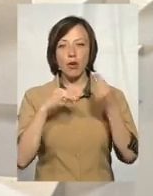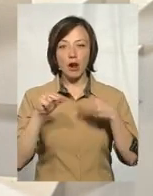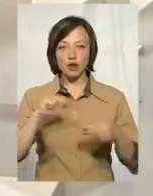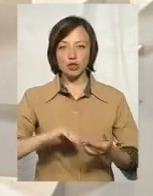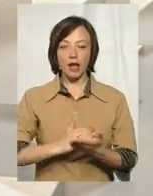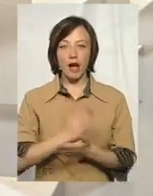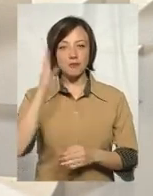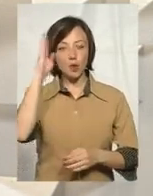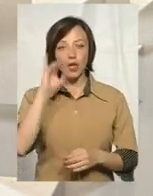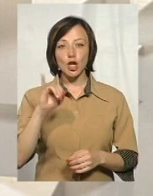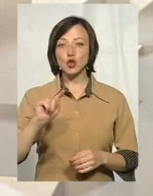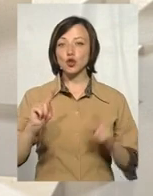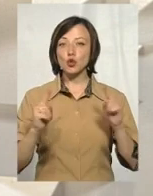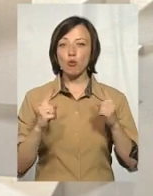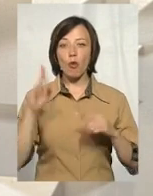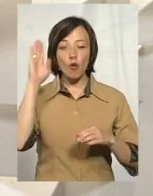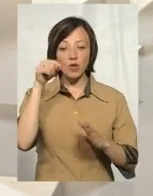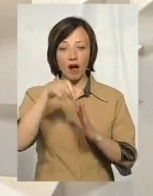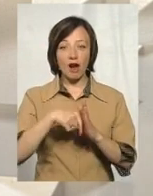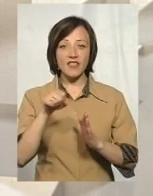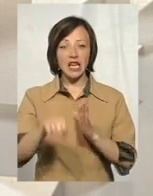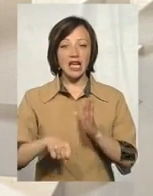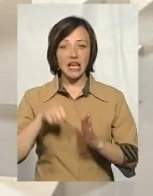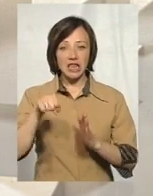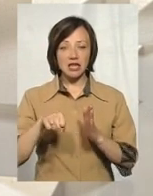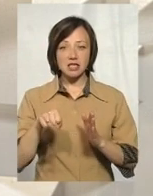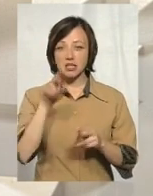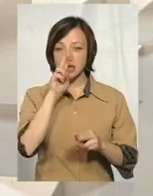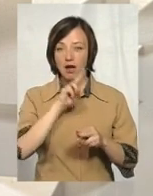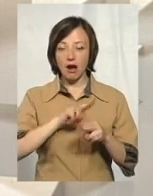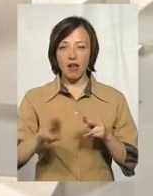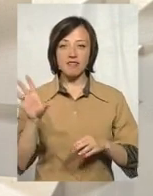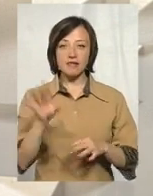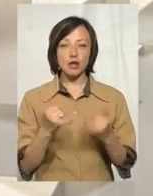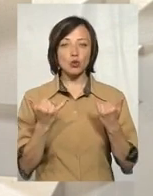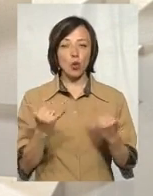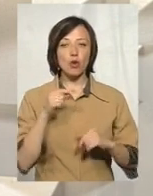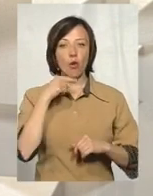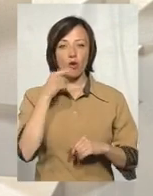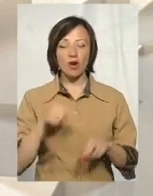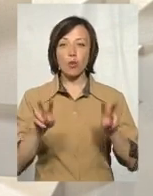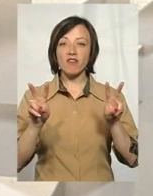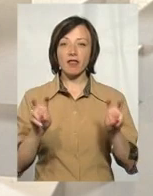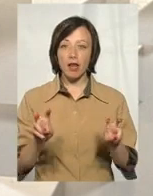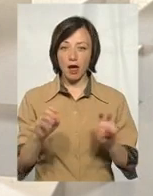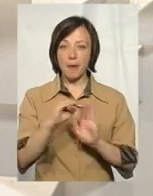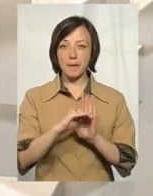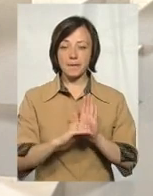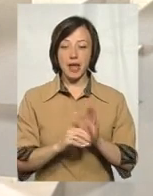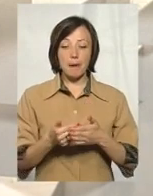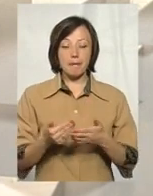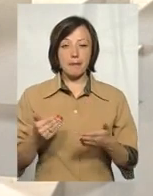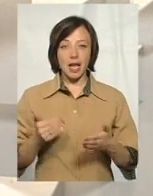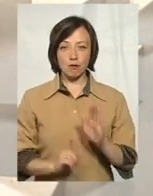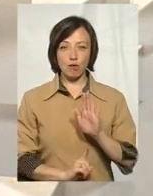якість води? І чому вода в криницях останнім часом зникає? Про це все сьогодні говоримо в темі. Перед